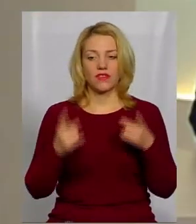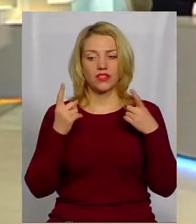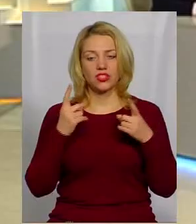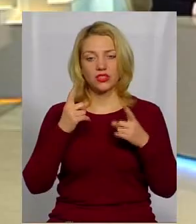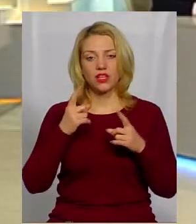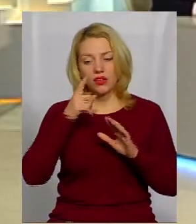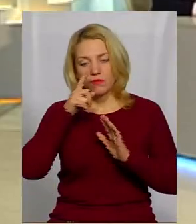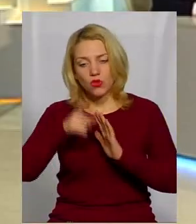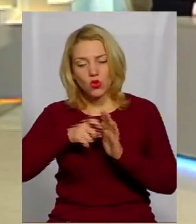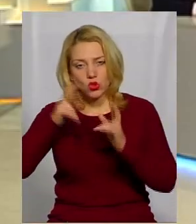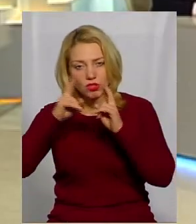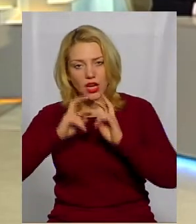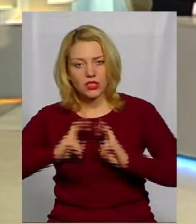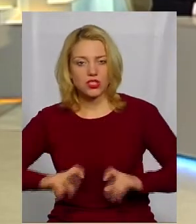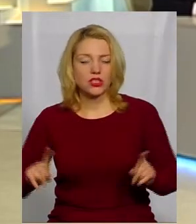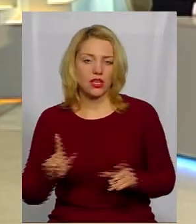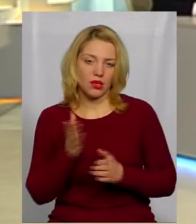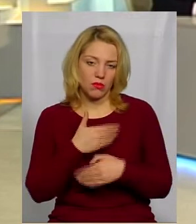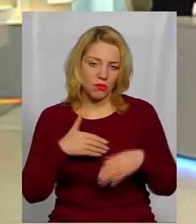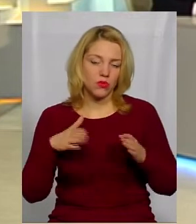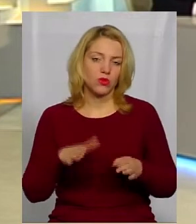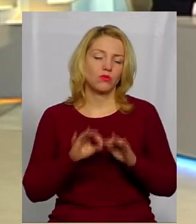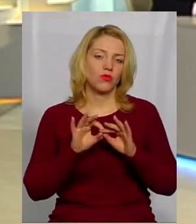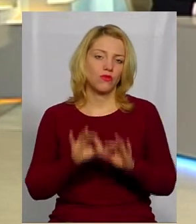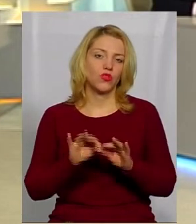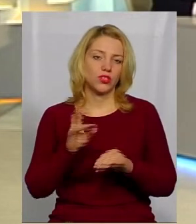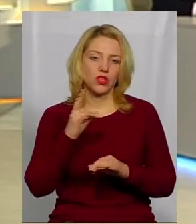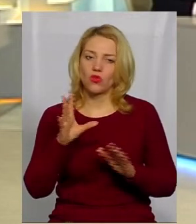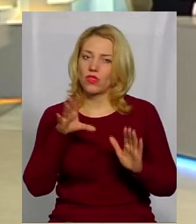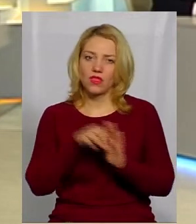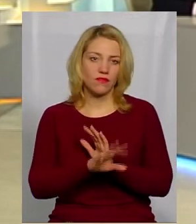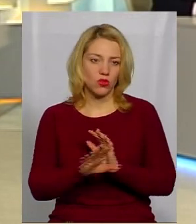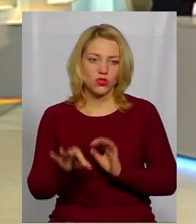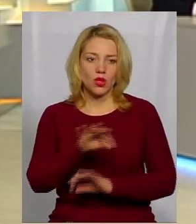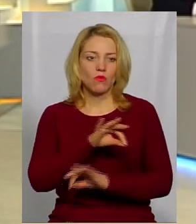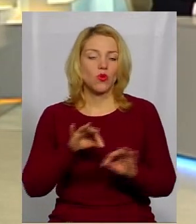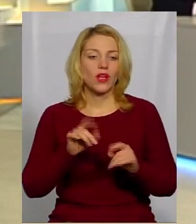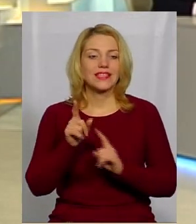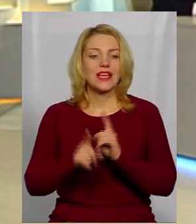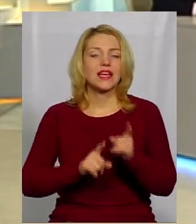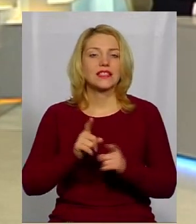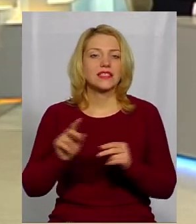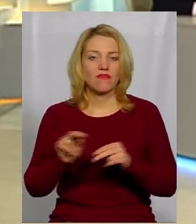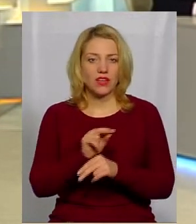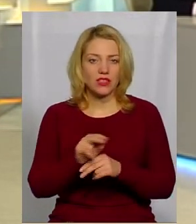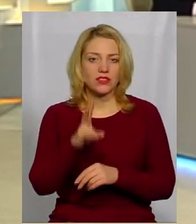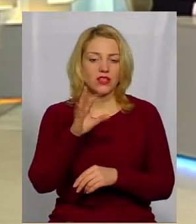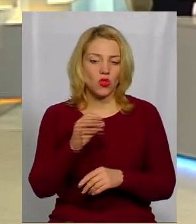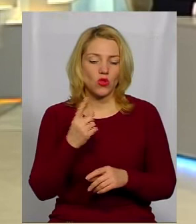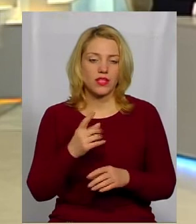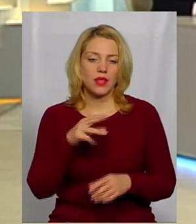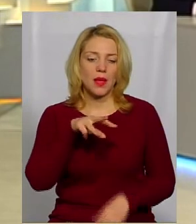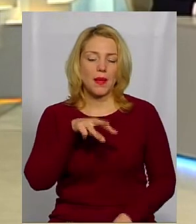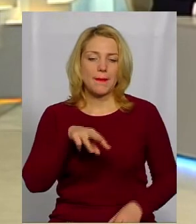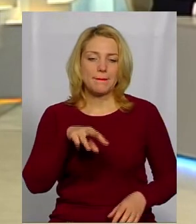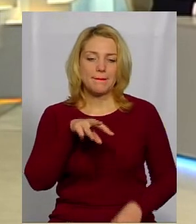дослідження, яке ми будемо проводити. Але, зрозуміло, вже не вносити це в проєкт реставрації, але один із макетів